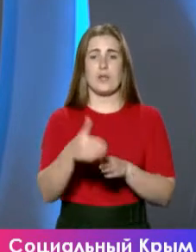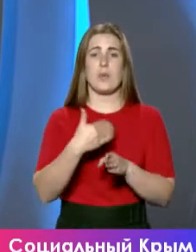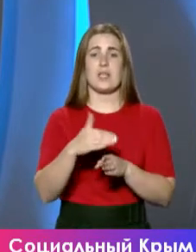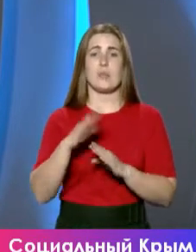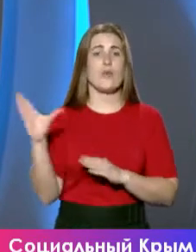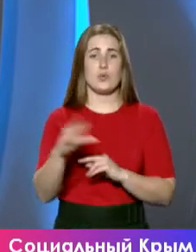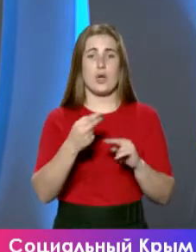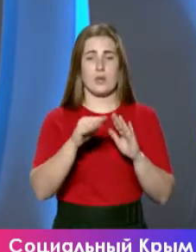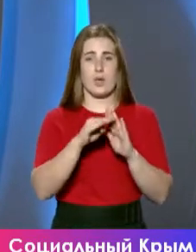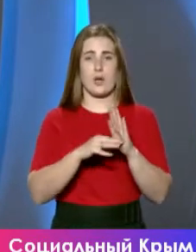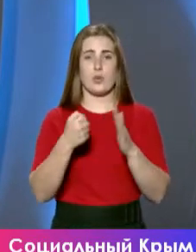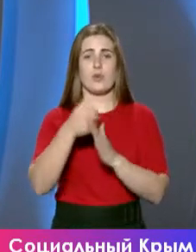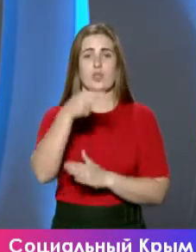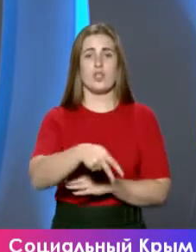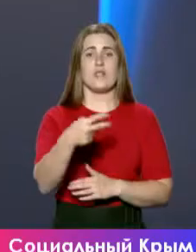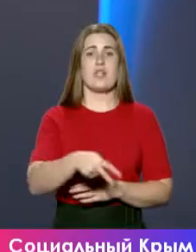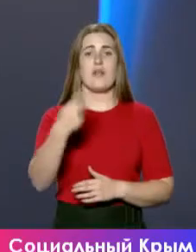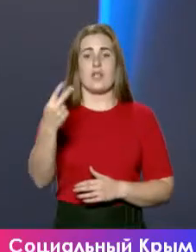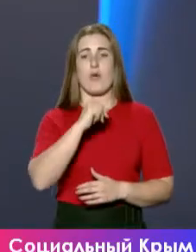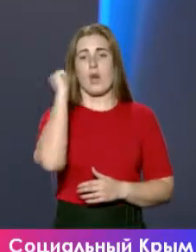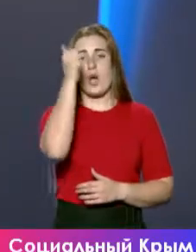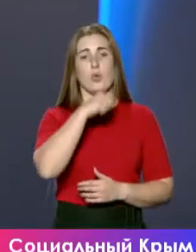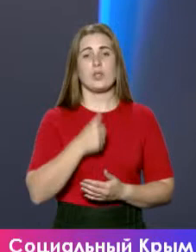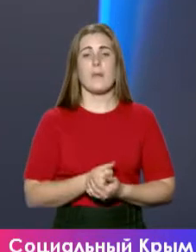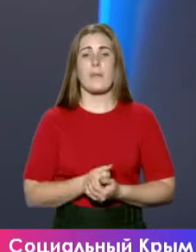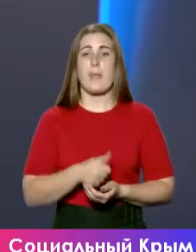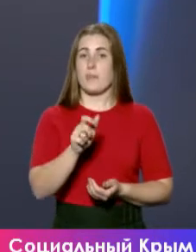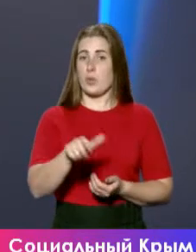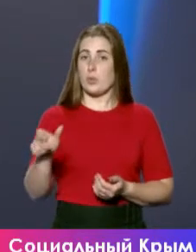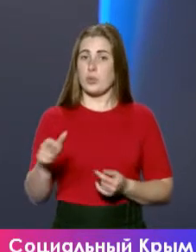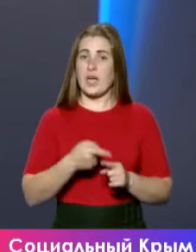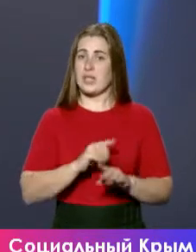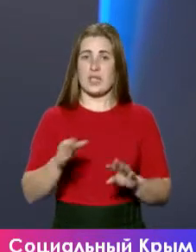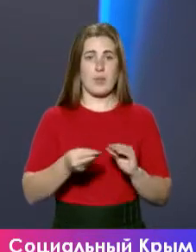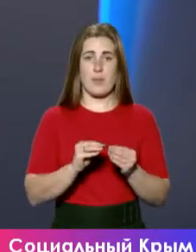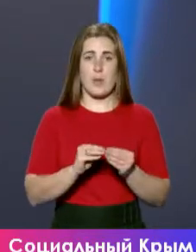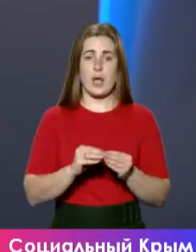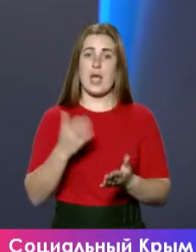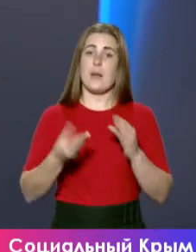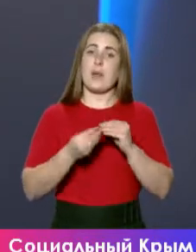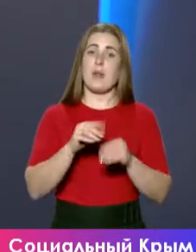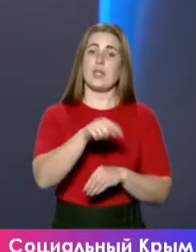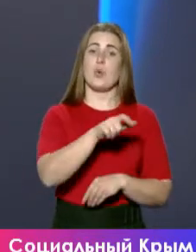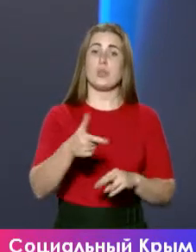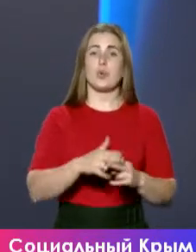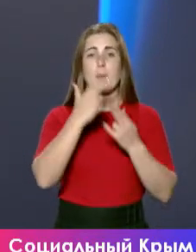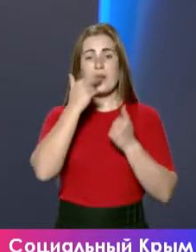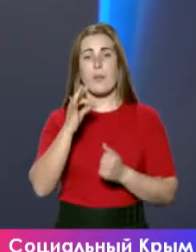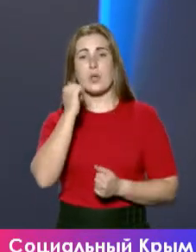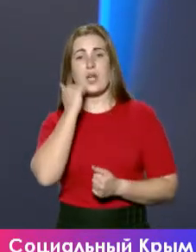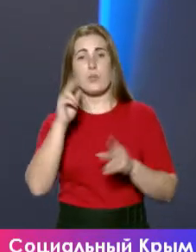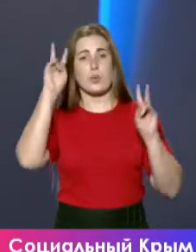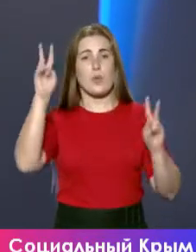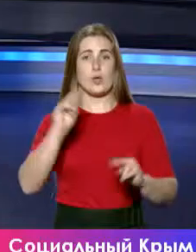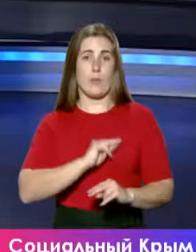всю эту программу до 2022 года. Люди — это не проблема? Или проблема — это те люди, которые привыкли работать по-старому, не умеют